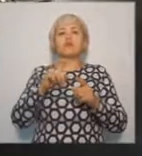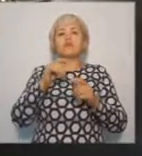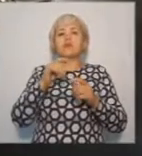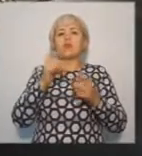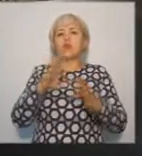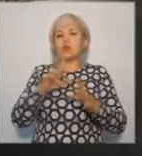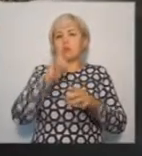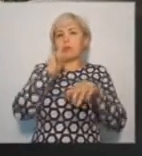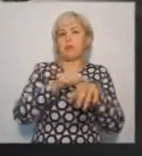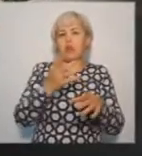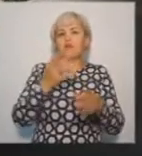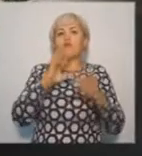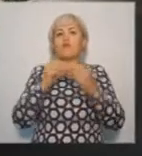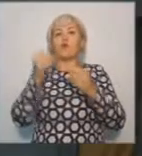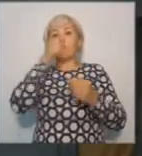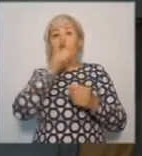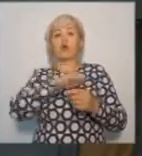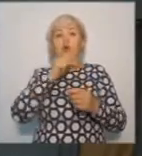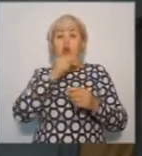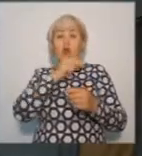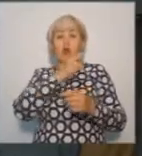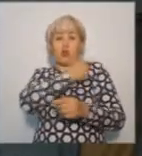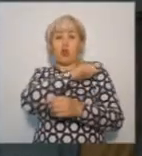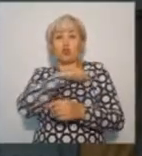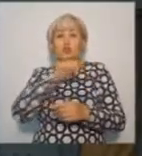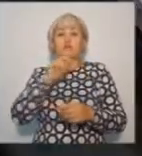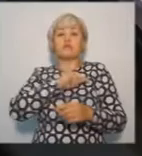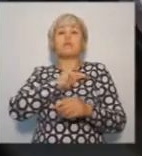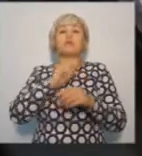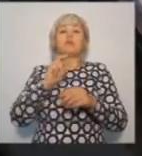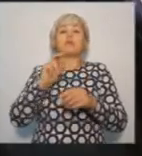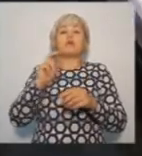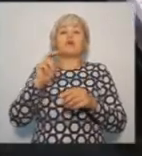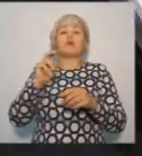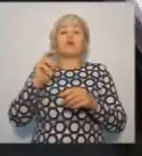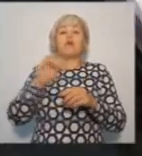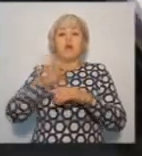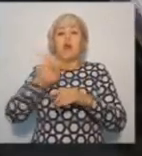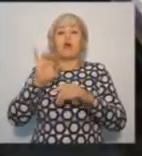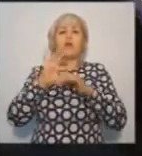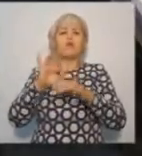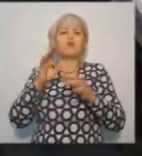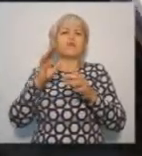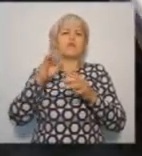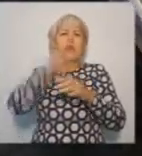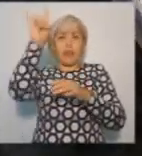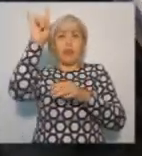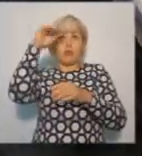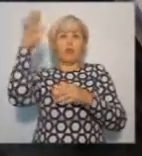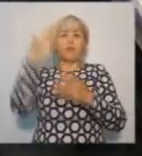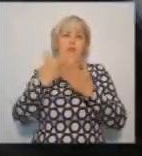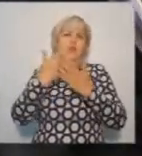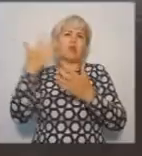год врачи санитарной авиации проводят в небе около 5000 часов. В каждом из четырех филиалов центра есть вертолет. А с этого года в